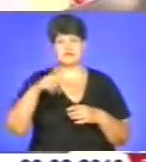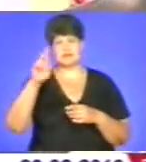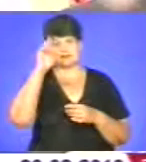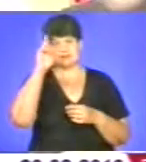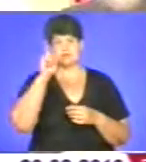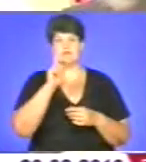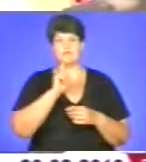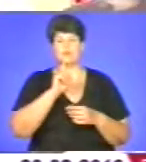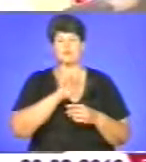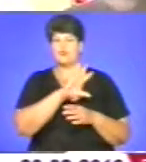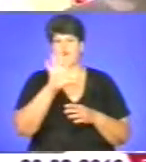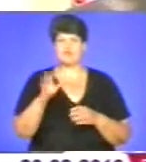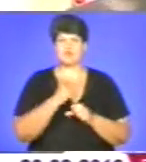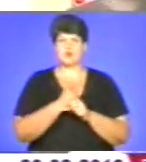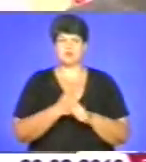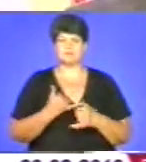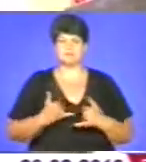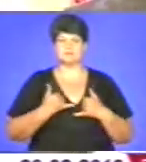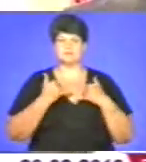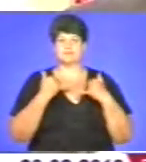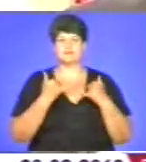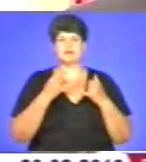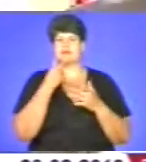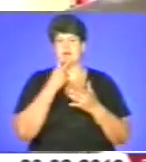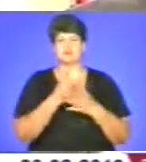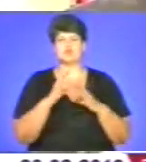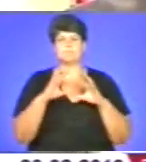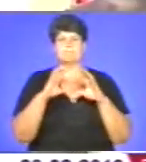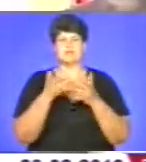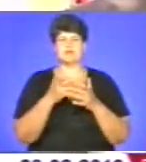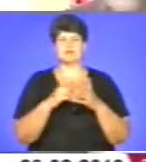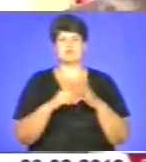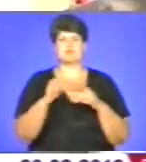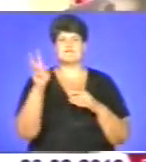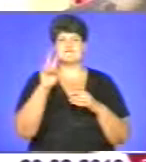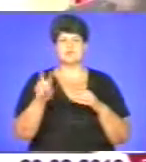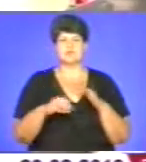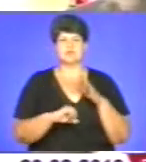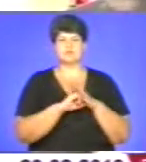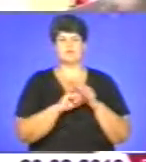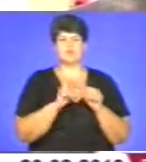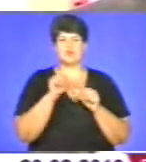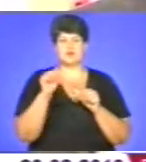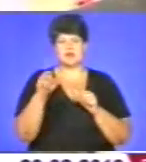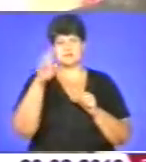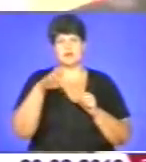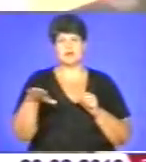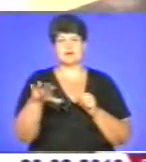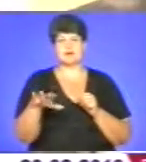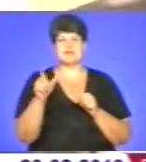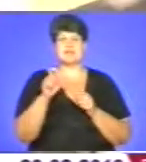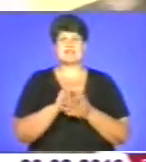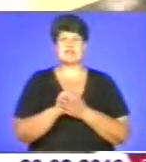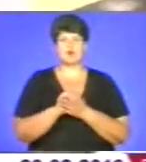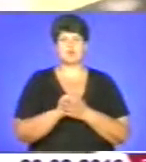поки все робить, незважаючи на те, що і Міжнародний валютний фонд, і деякі країни, деякі Європи,